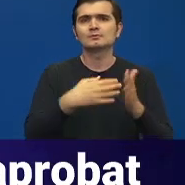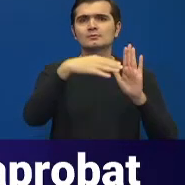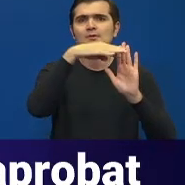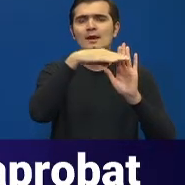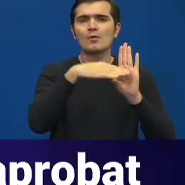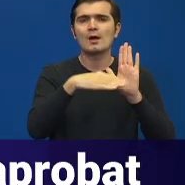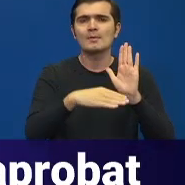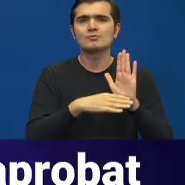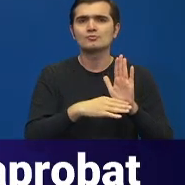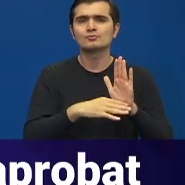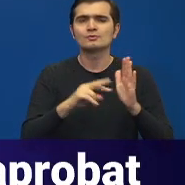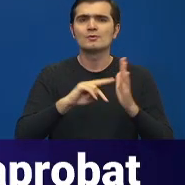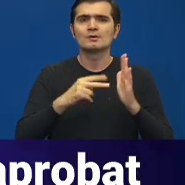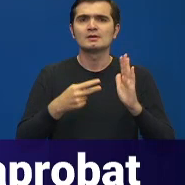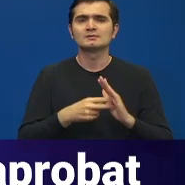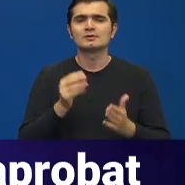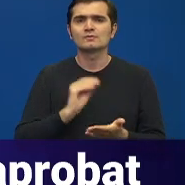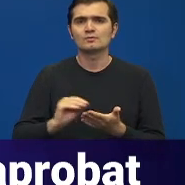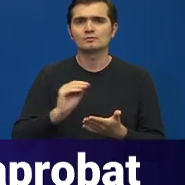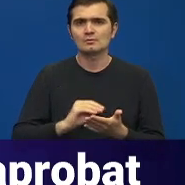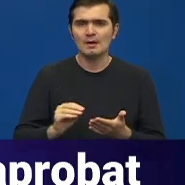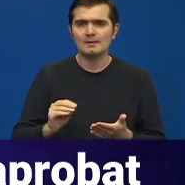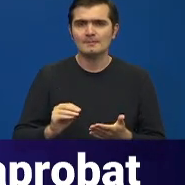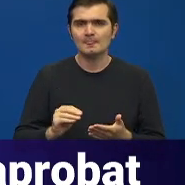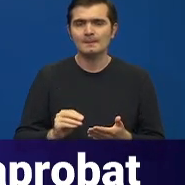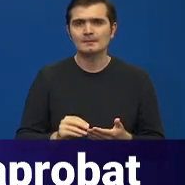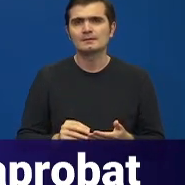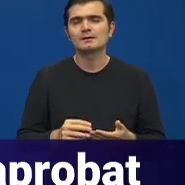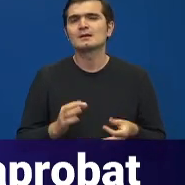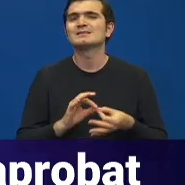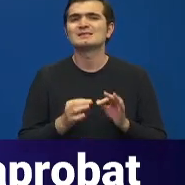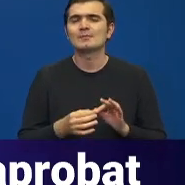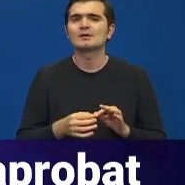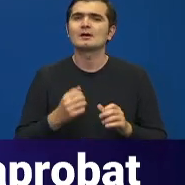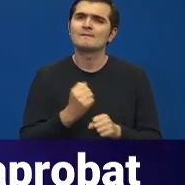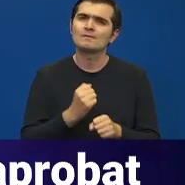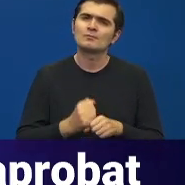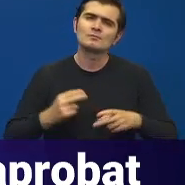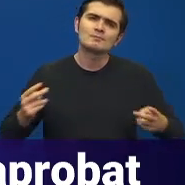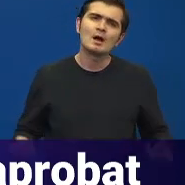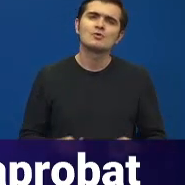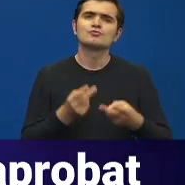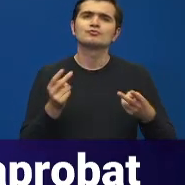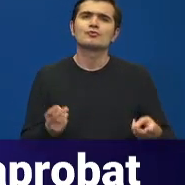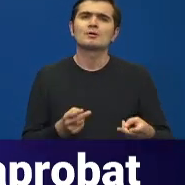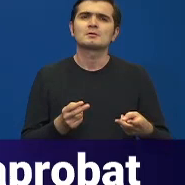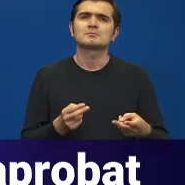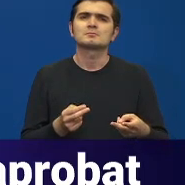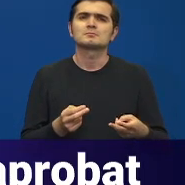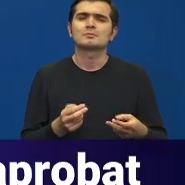organizare și funcționare, în sensul în care am ușurat, din punct de vedere birocratic,